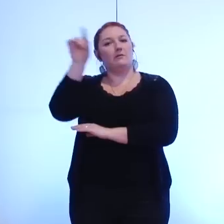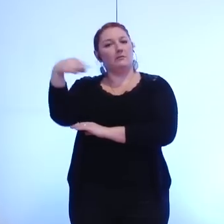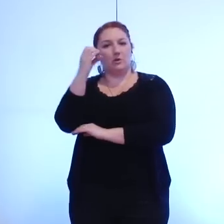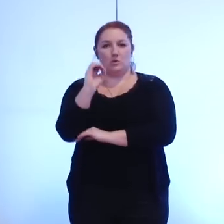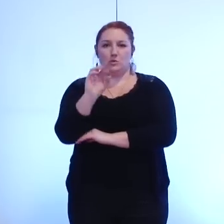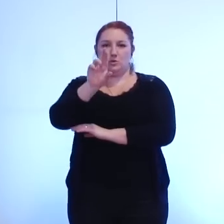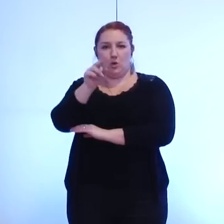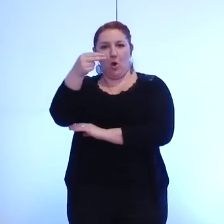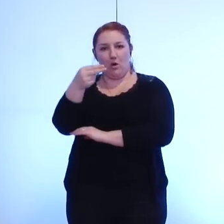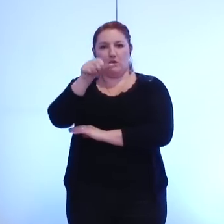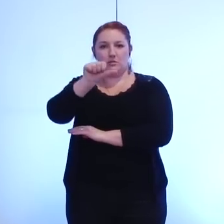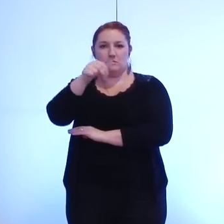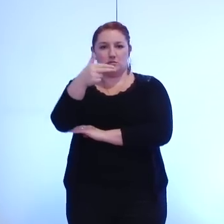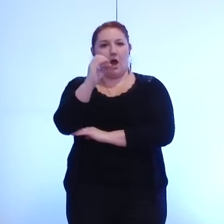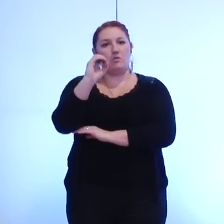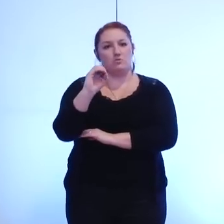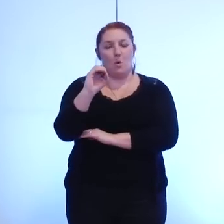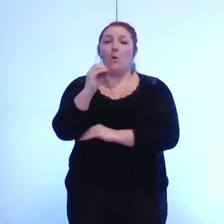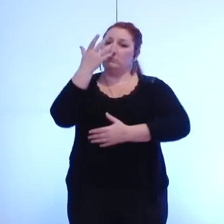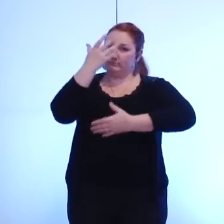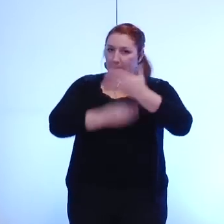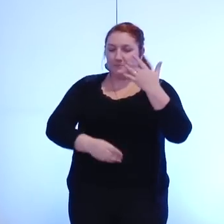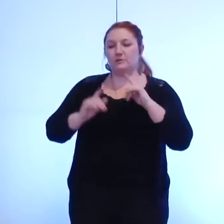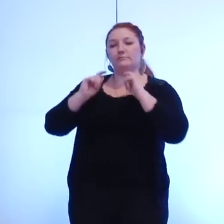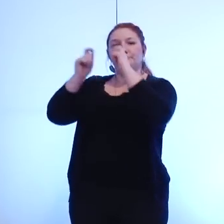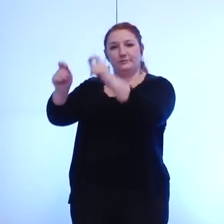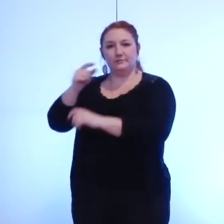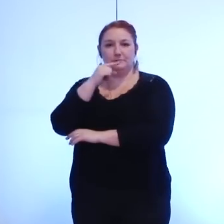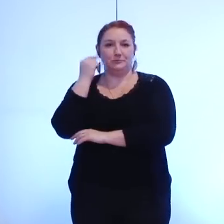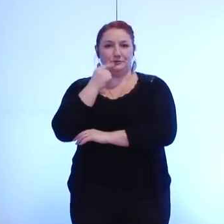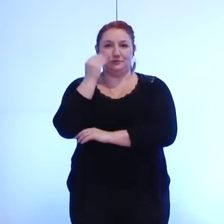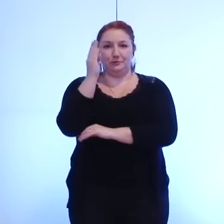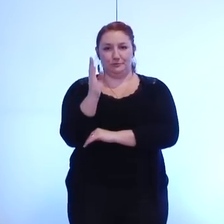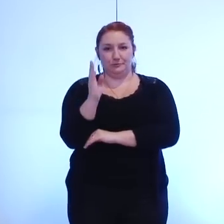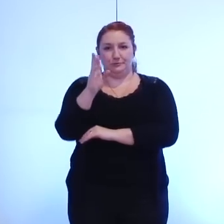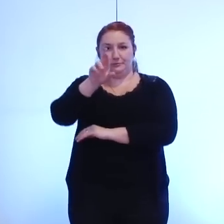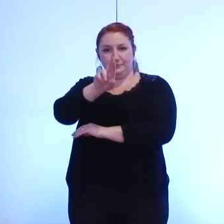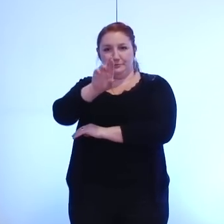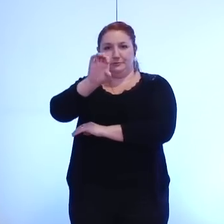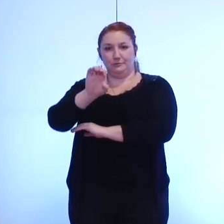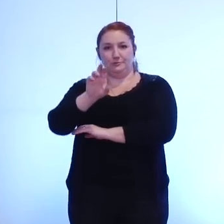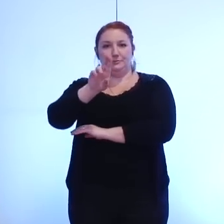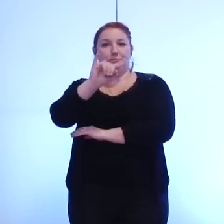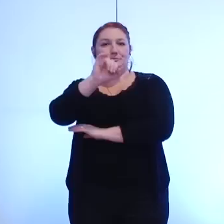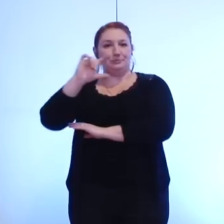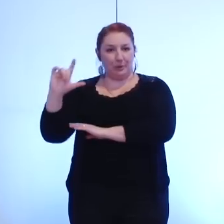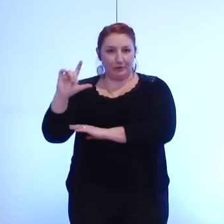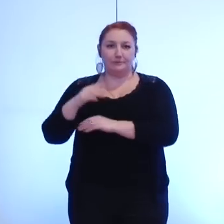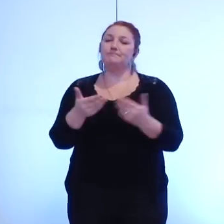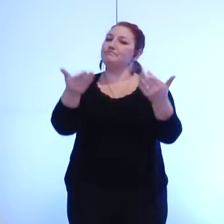Clouère Pascal, Le Moine Laetitia, Denoyel Alain,